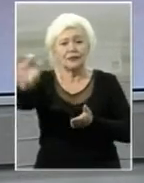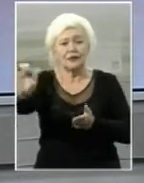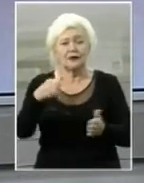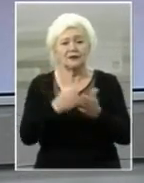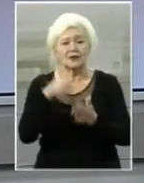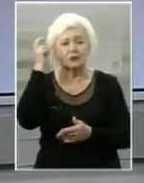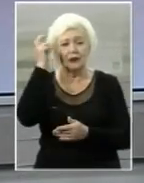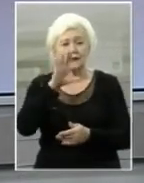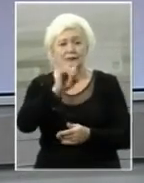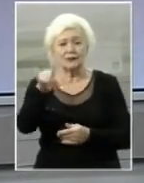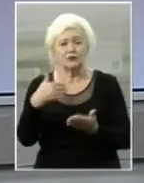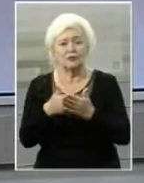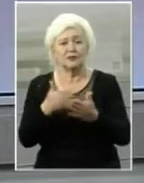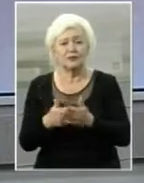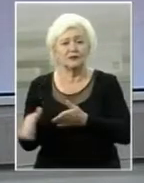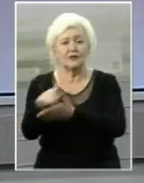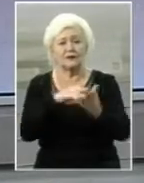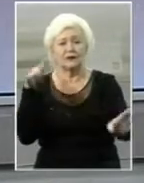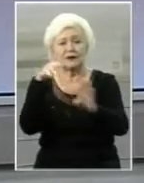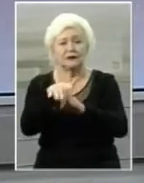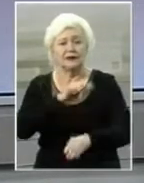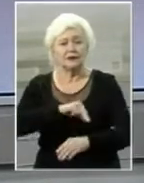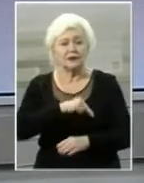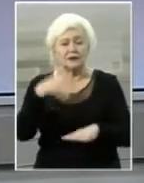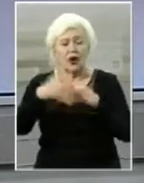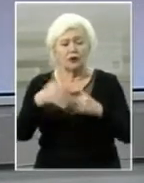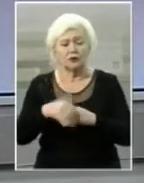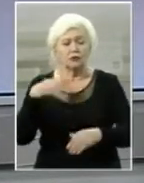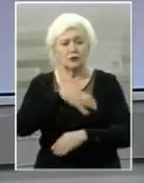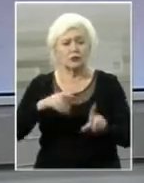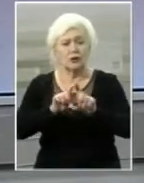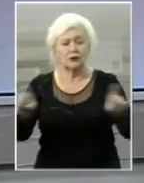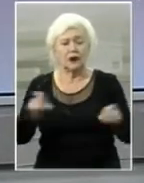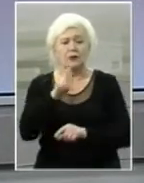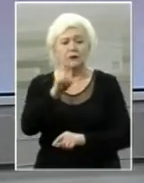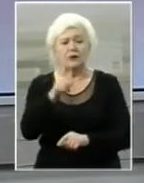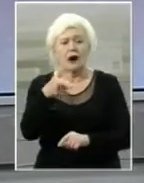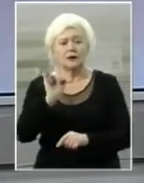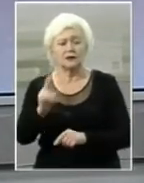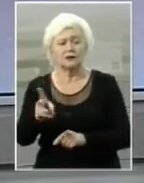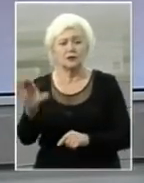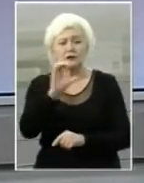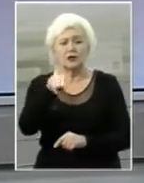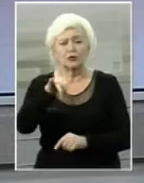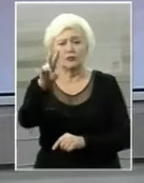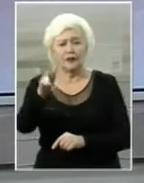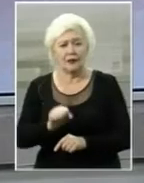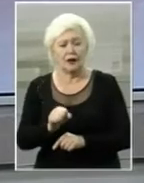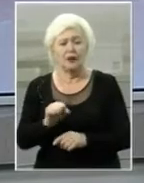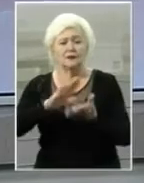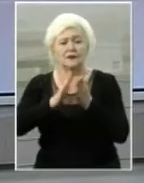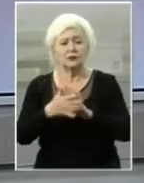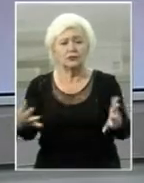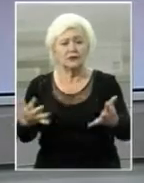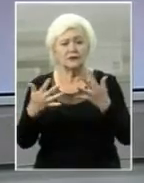СІЗО підозрюваного в організації нападу на працівницю Херсонського міськ виконкому Катерину Гандзюк Сергія Торбіна. Ситуацію з